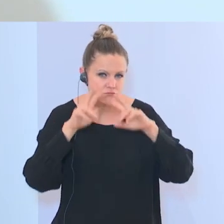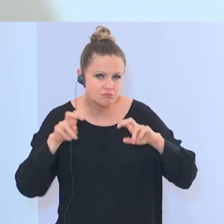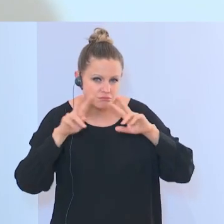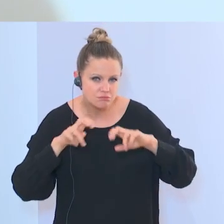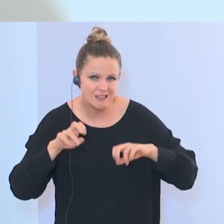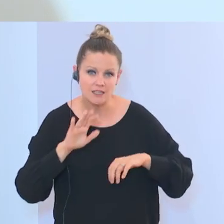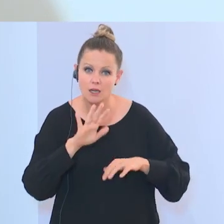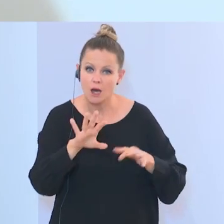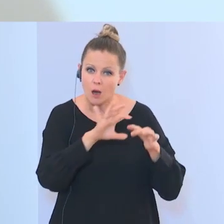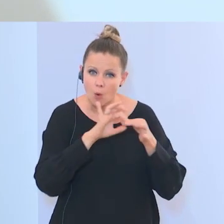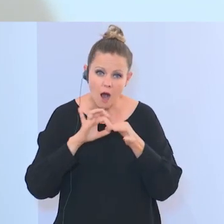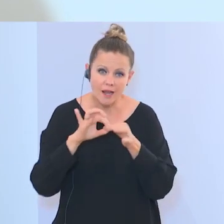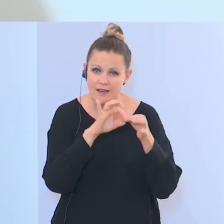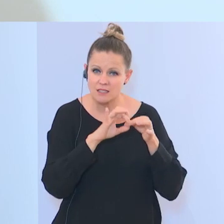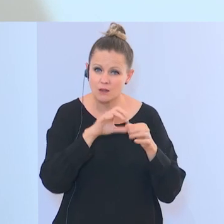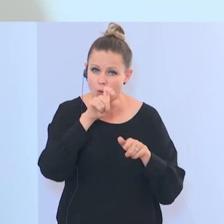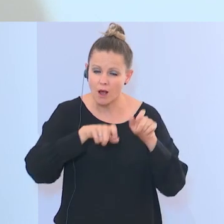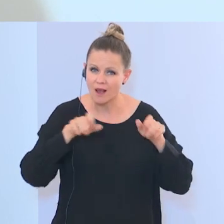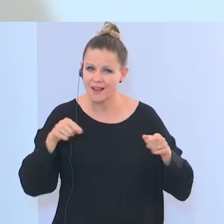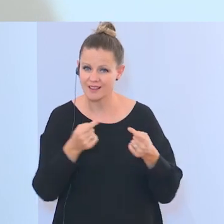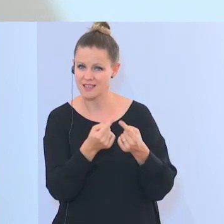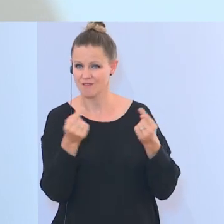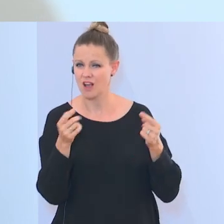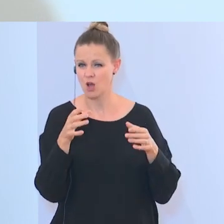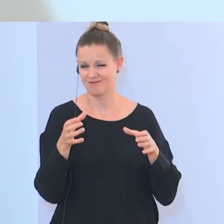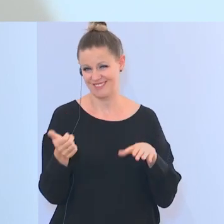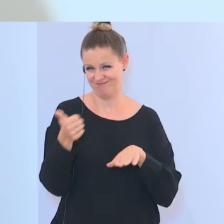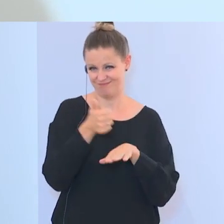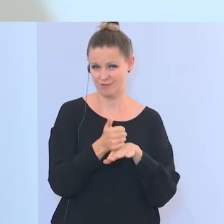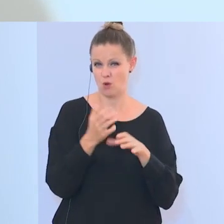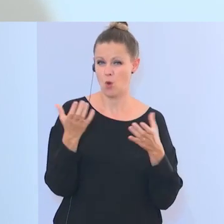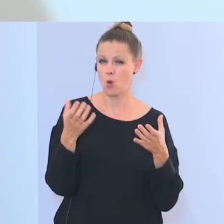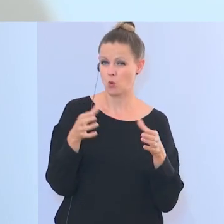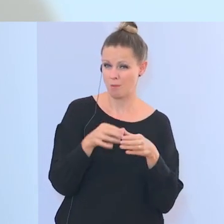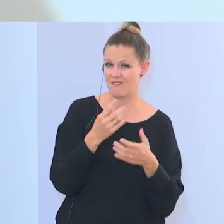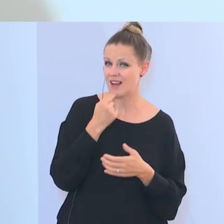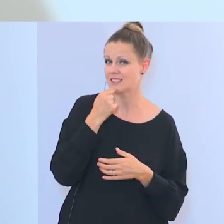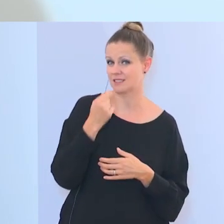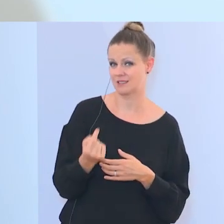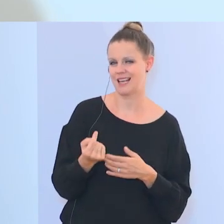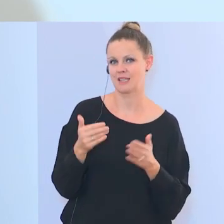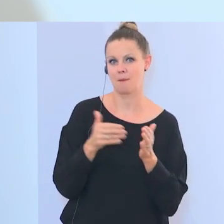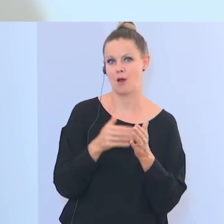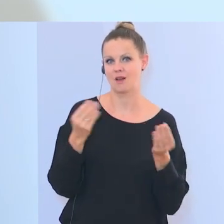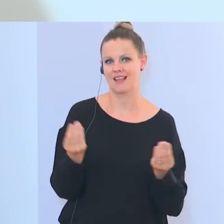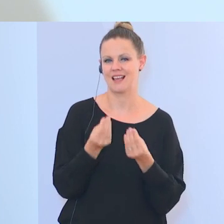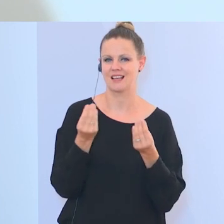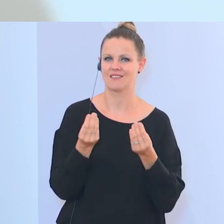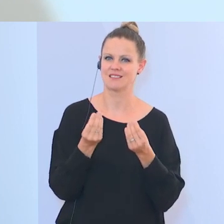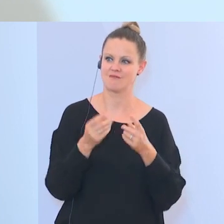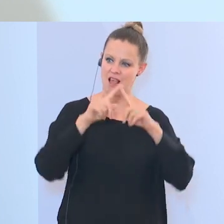Organisatoren dieser Gruppen sagen. Es muss eine Art Mapping